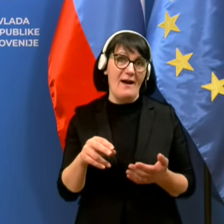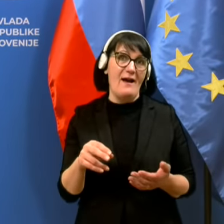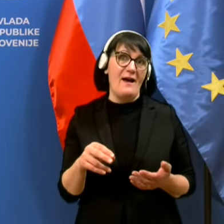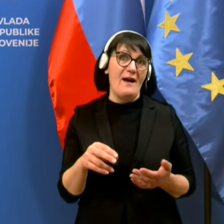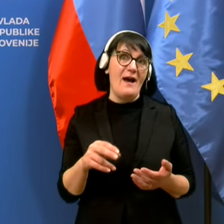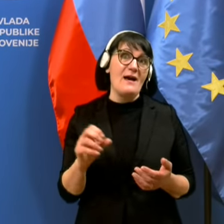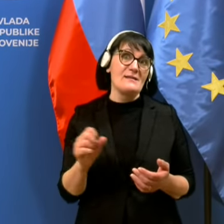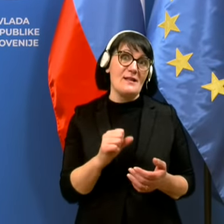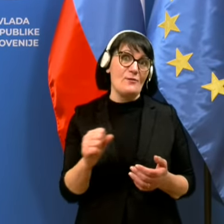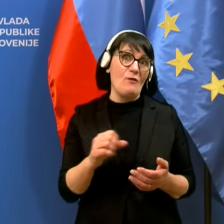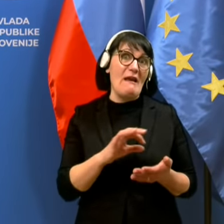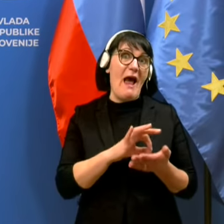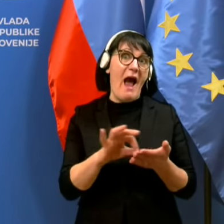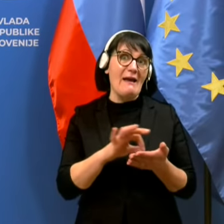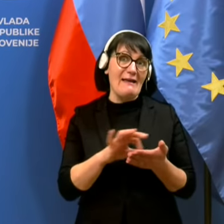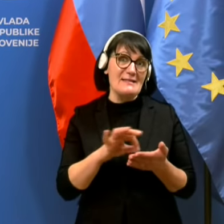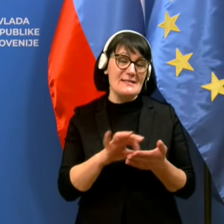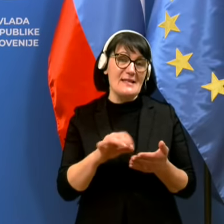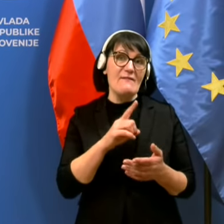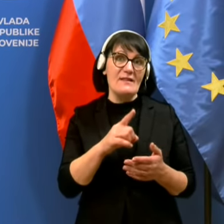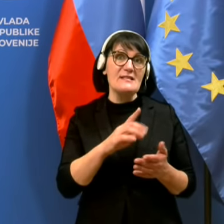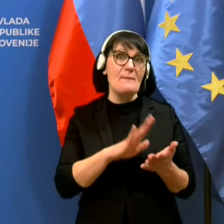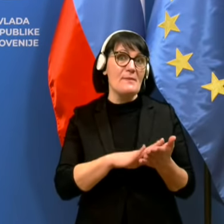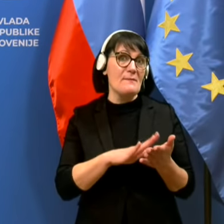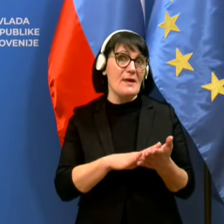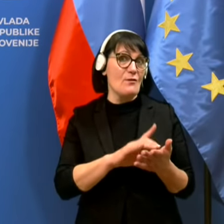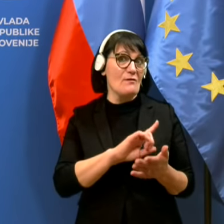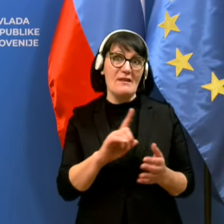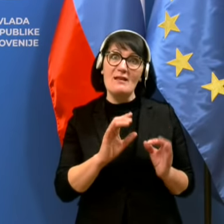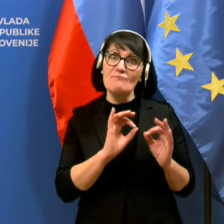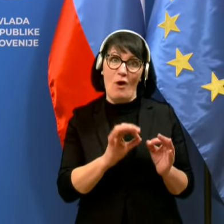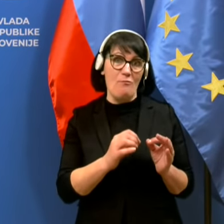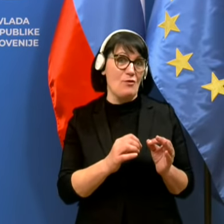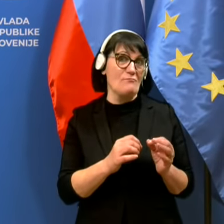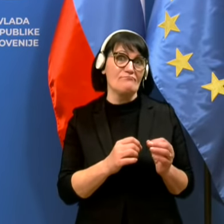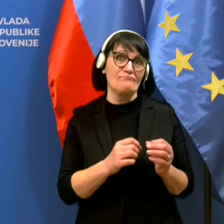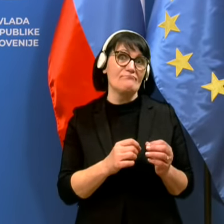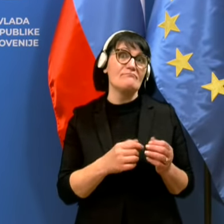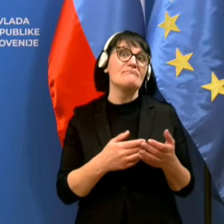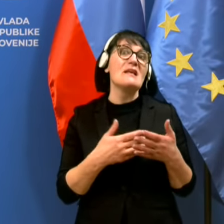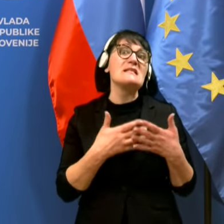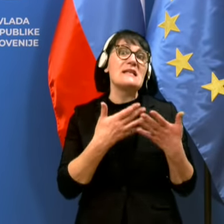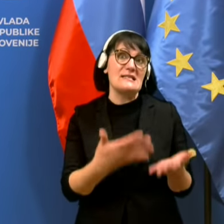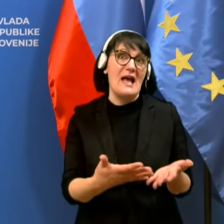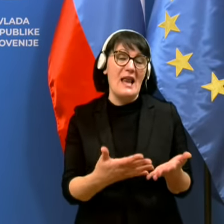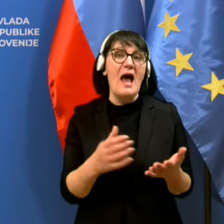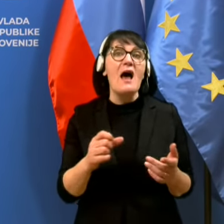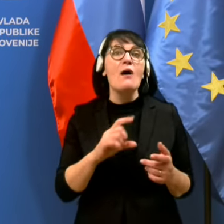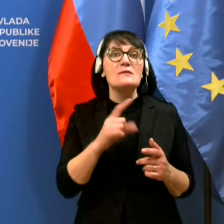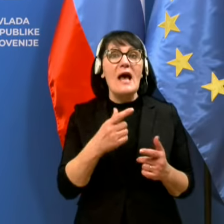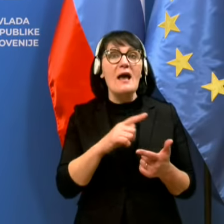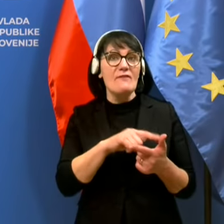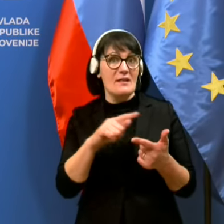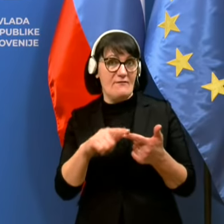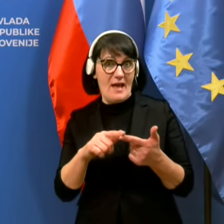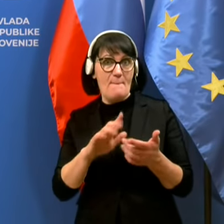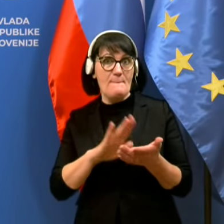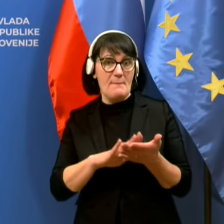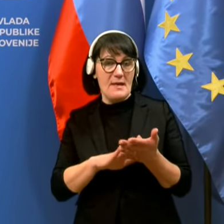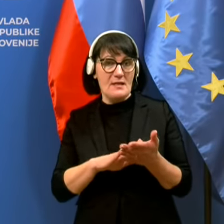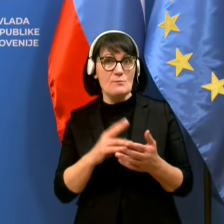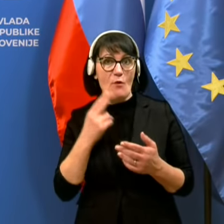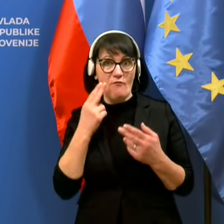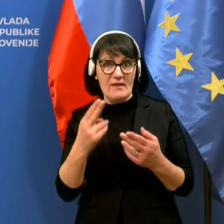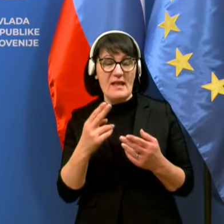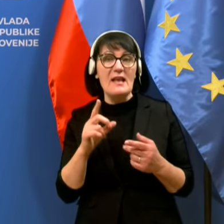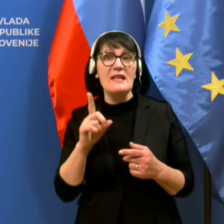agencija so v tistih primerjih nikaj pride izkazala. Vsaj od dveh primerjih smo bili priča